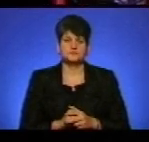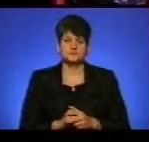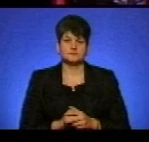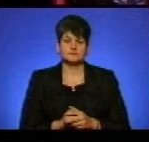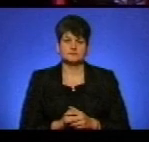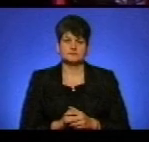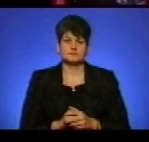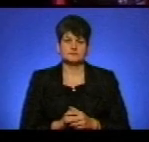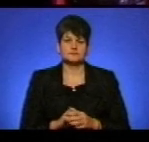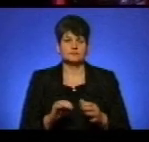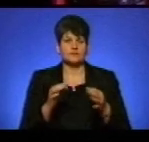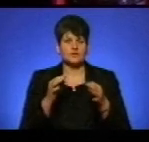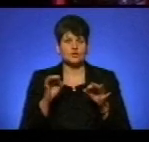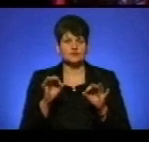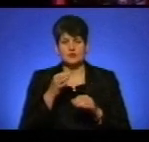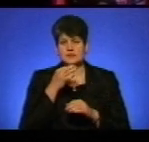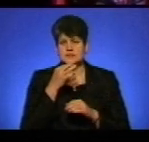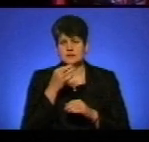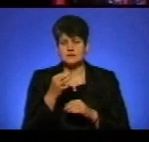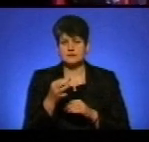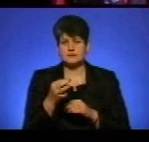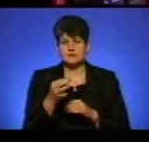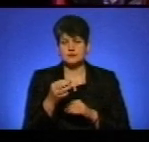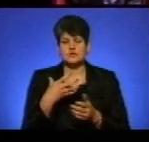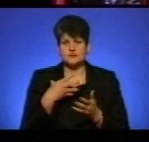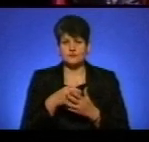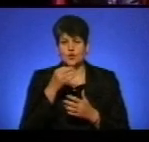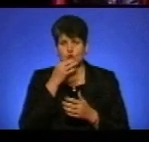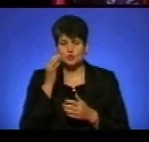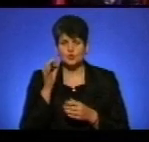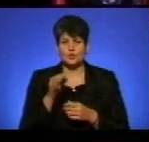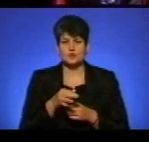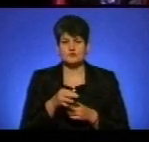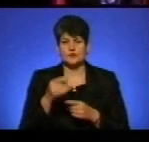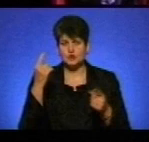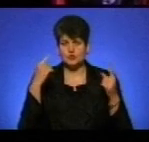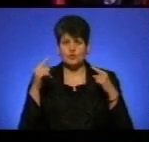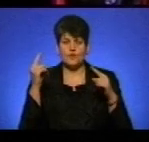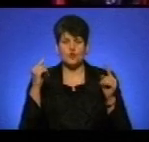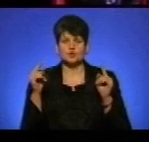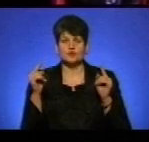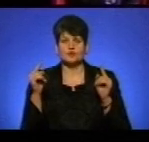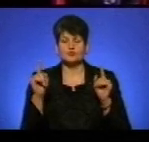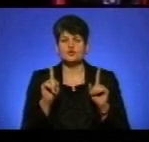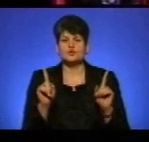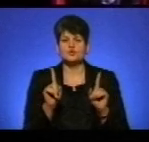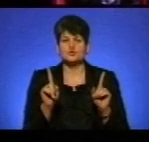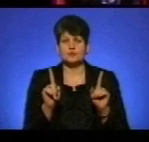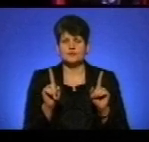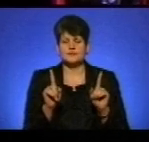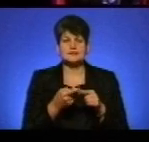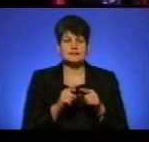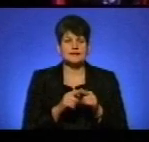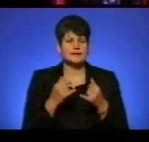А ви дозвольте сказати з мого досвіду і життєвого, і творчого, що був